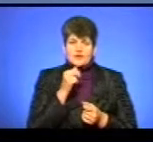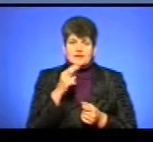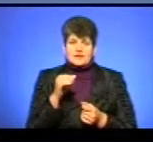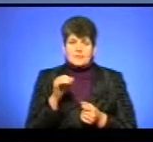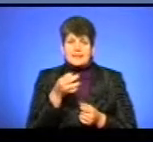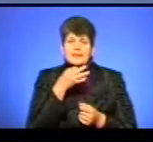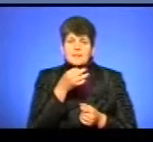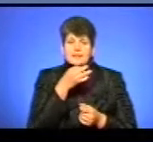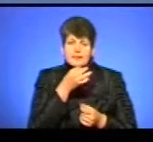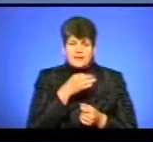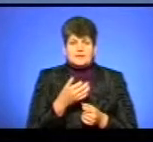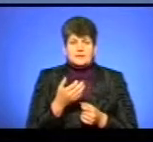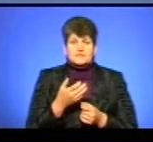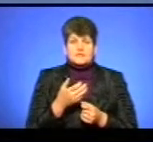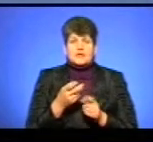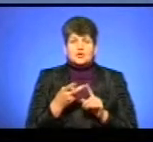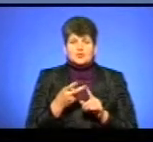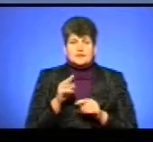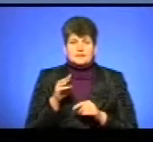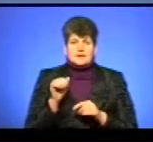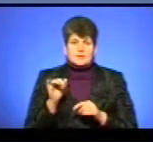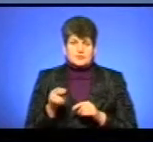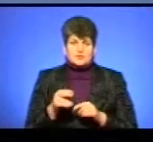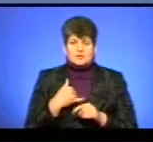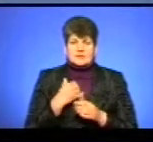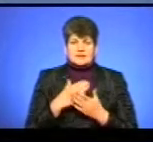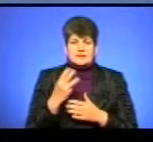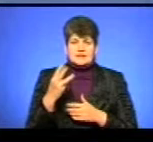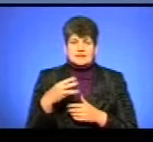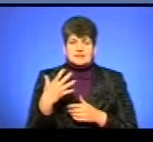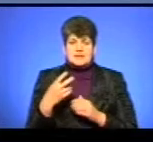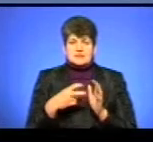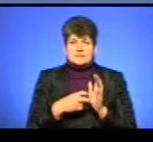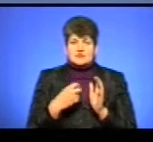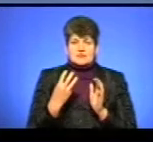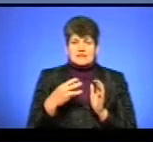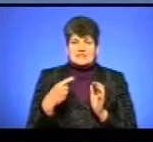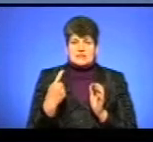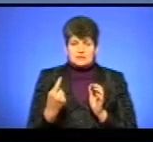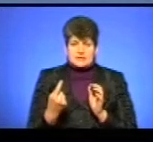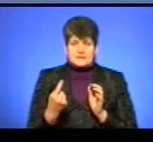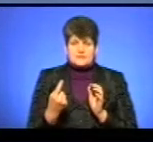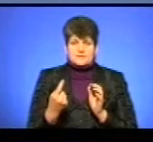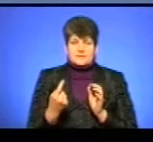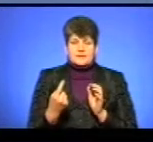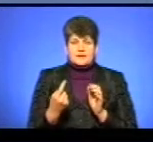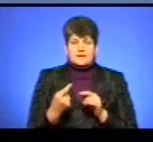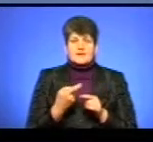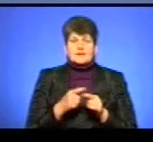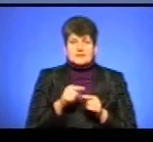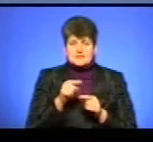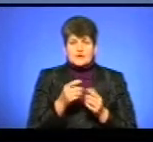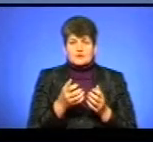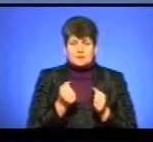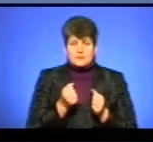таблетований, тобто цукровий діабет друотипу. Зокрема, в нас є 35731 такий пацієнт, і безпосередньо дані препарати вони